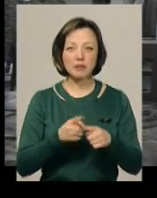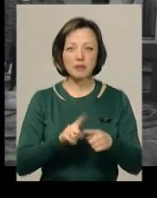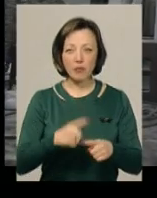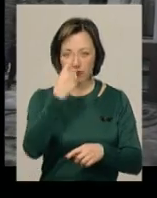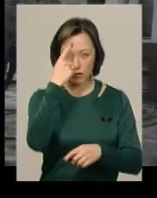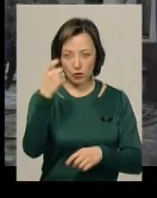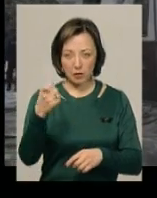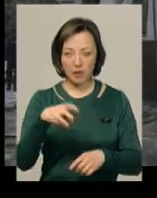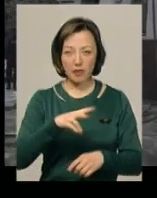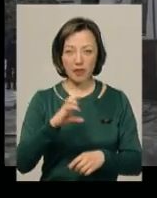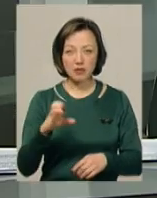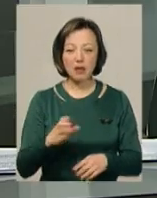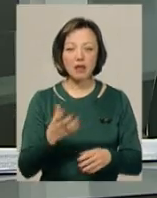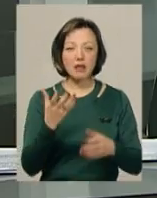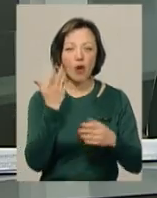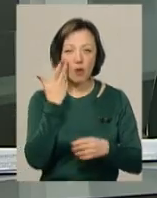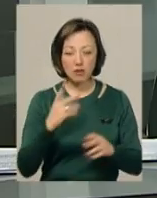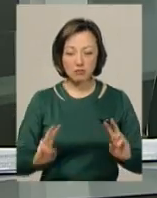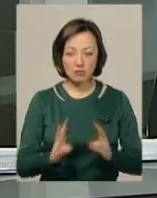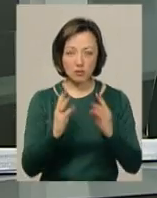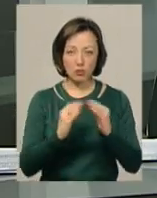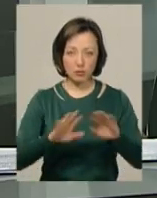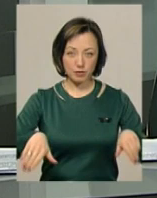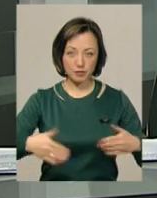ситуацій на момент займання у будинку нікого не було.